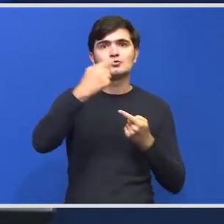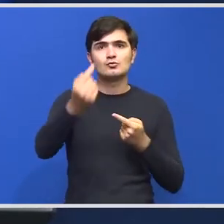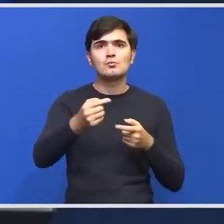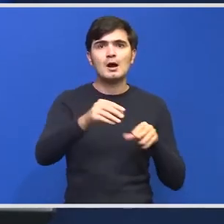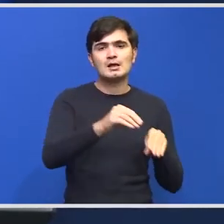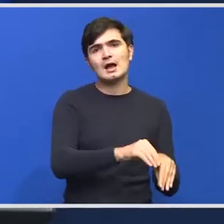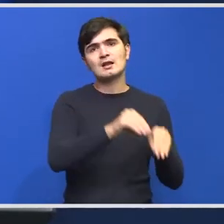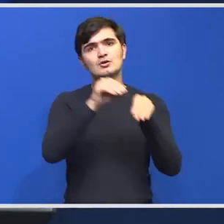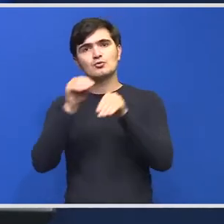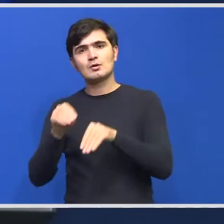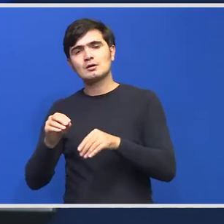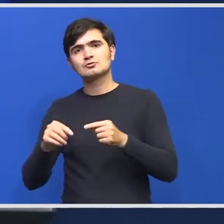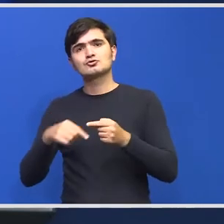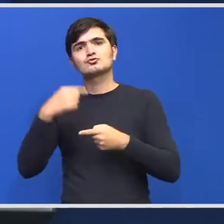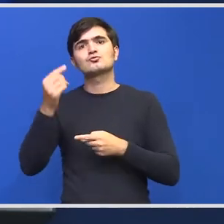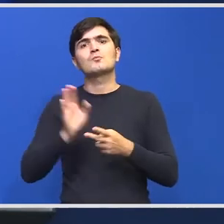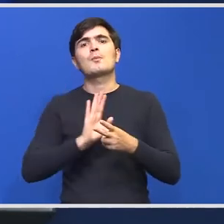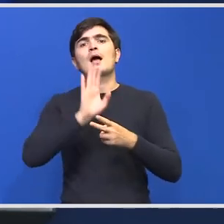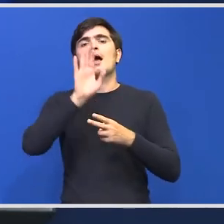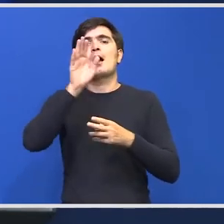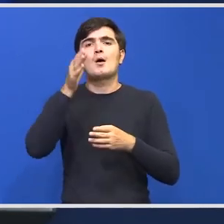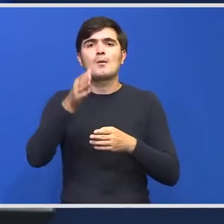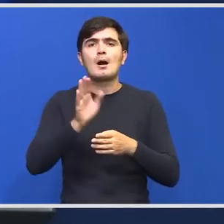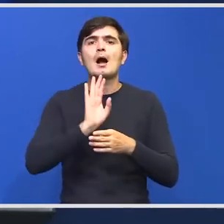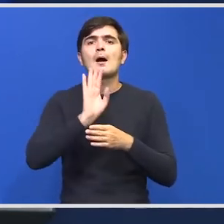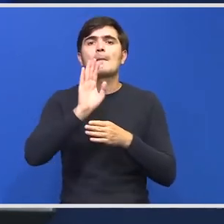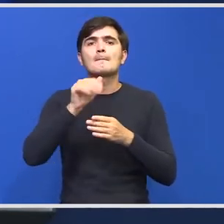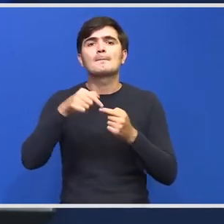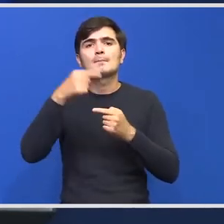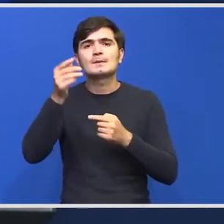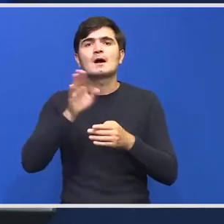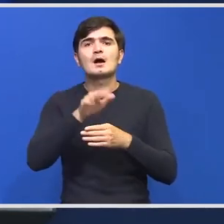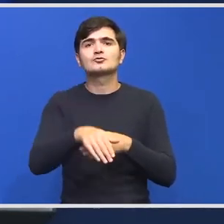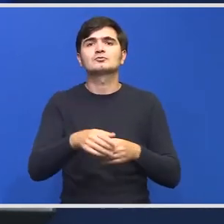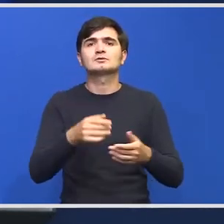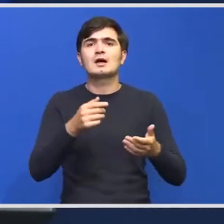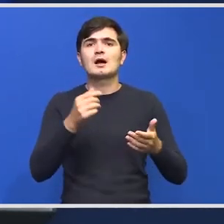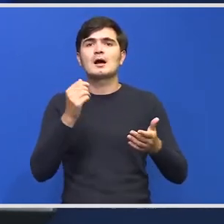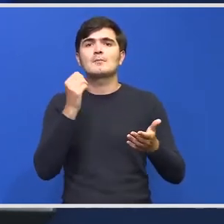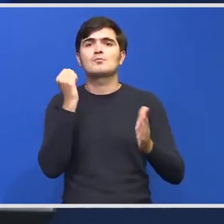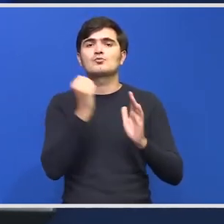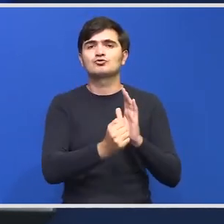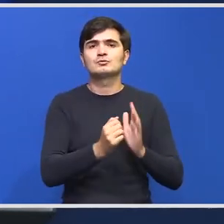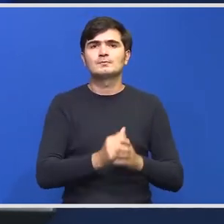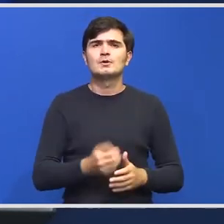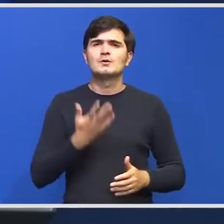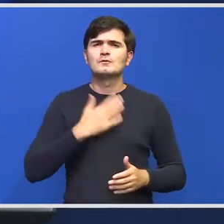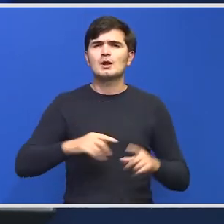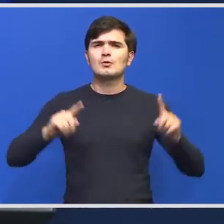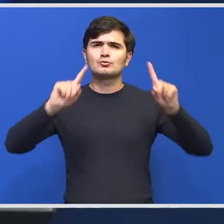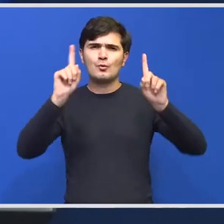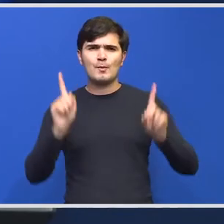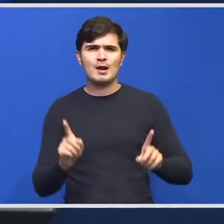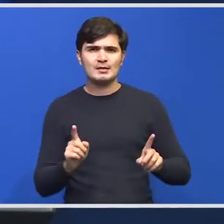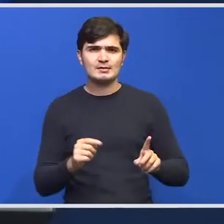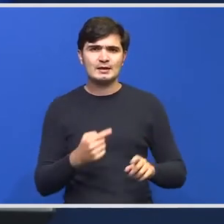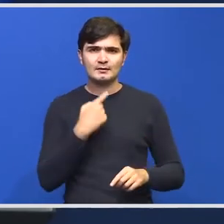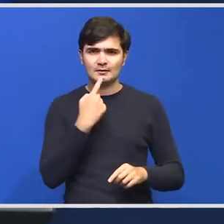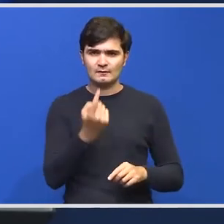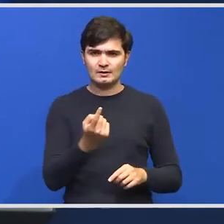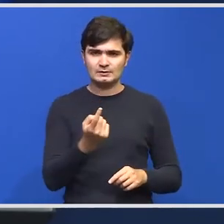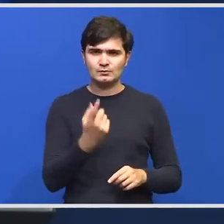apoi s-a ajuns la eliminare vreau să fac o paranteză și să vă răspund puțin